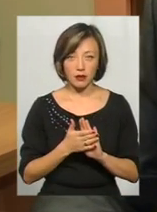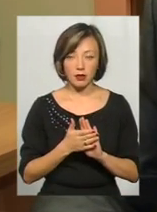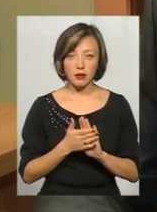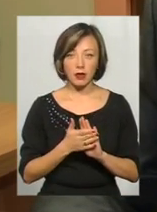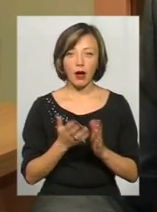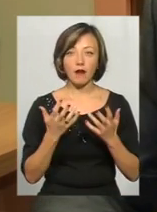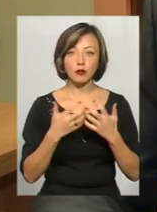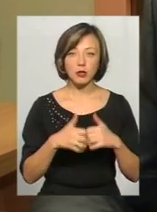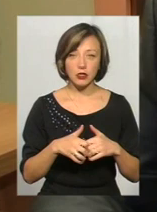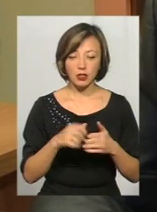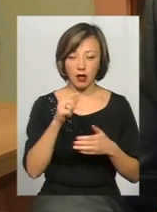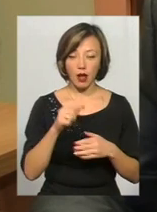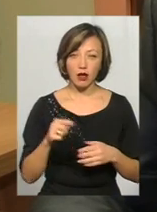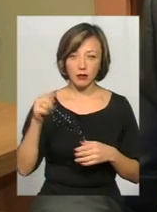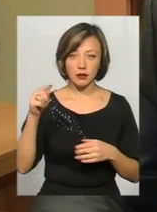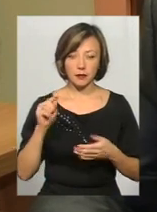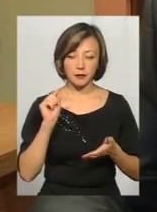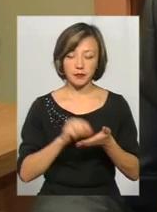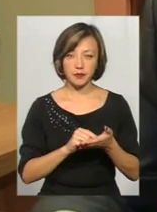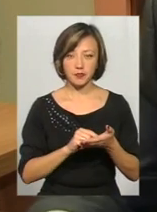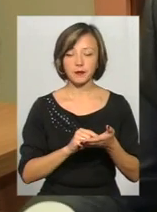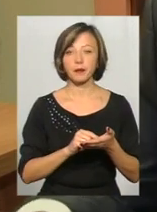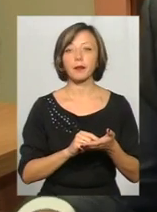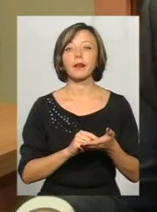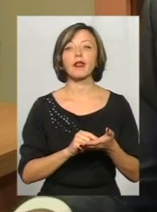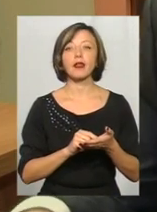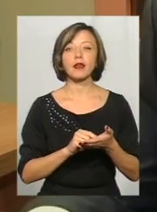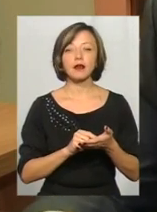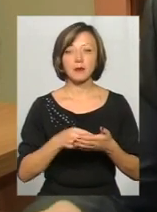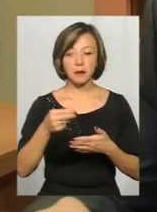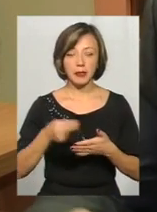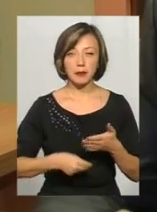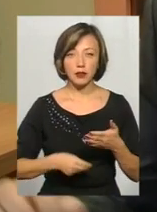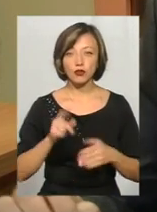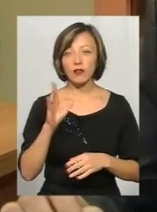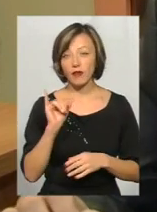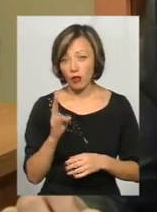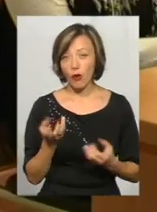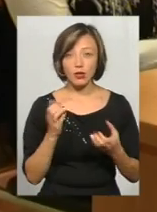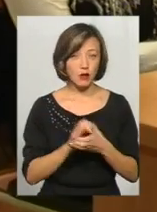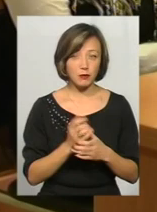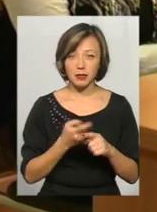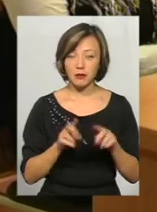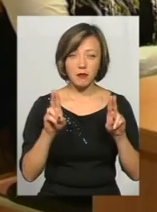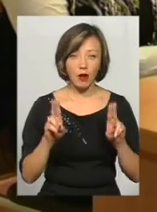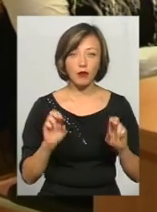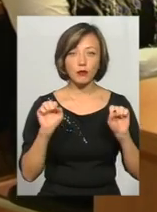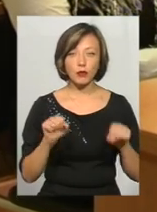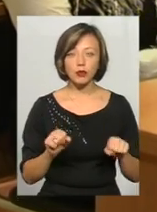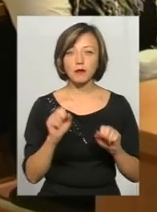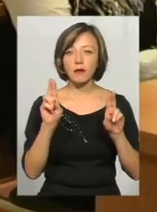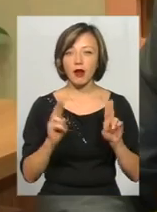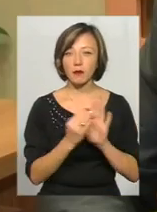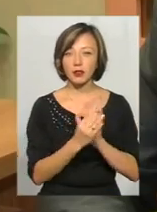автоматично, там вже гавочка проставна, або він проставляє і ставить свій підпис, що він ознайомений з цим правилам. Може бути в правилах